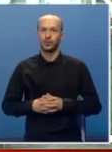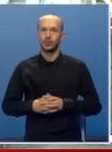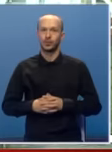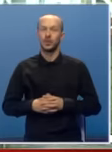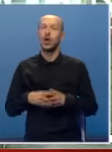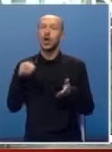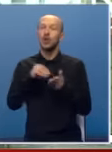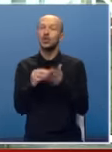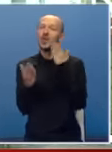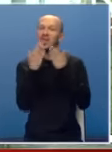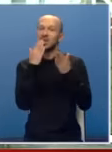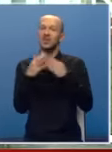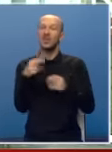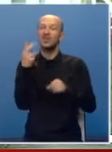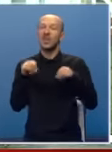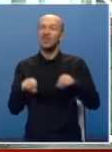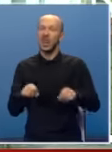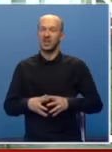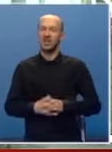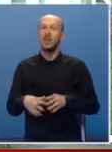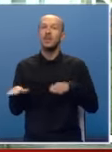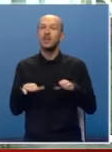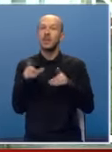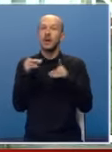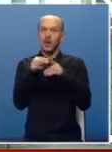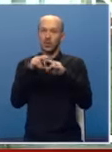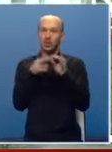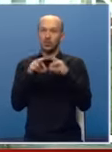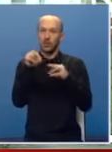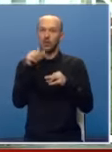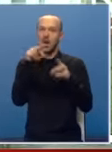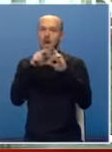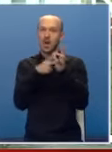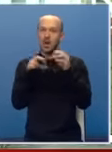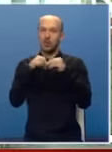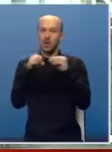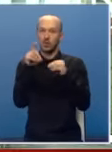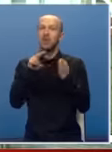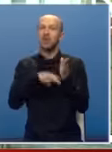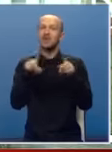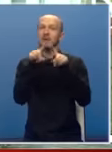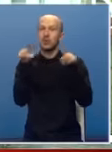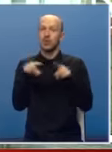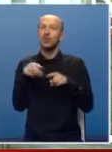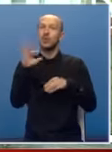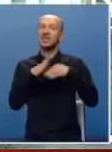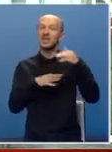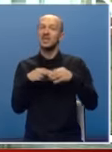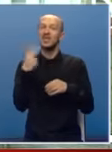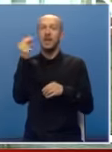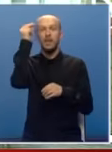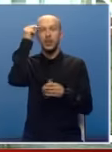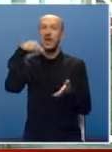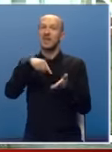Održan je i sastanak dvije vlade. Premijeri Radovan Višković i Ana Brnabić potpisali su memorandum o izgradnji dva